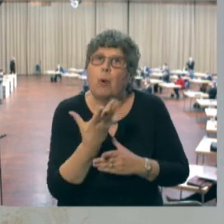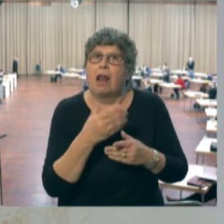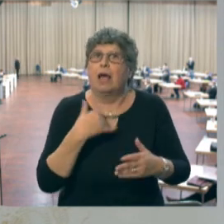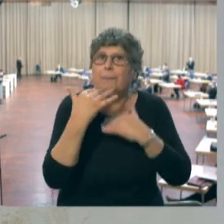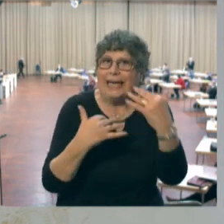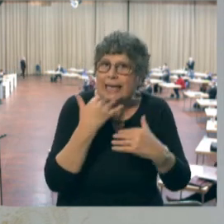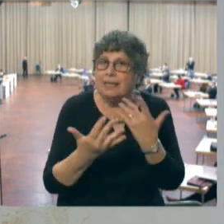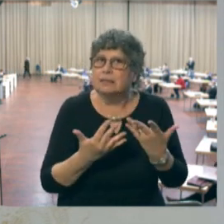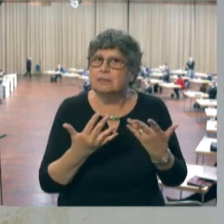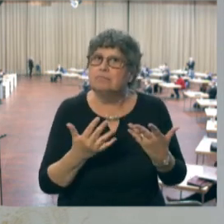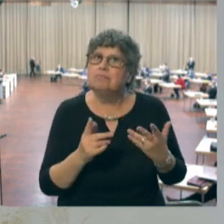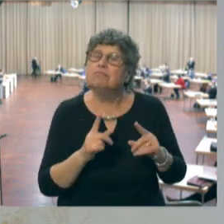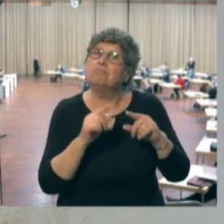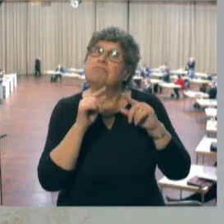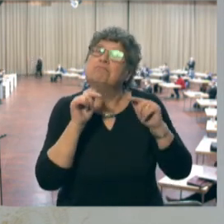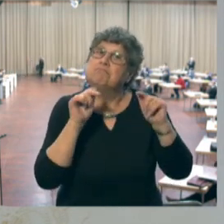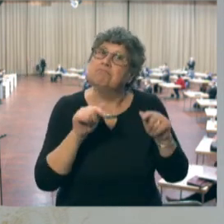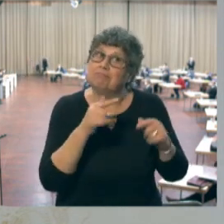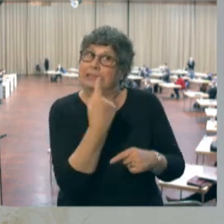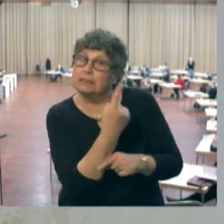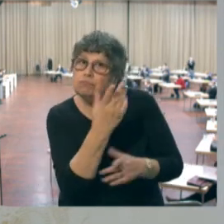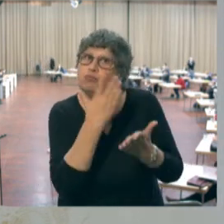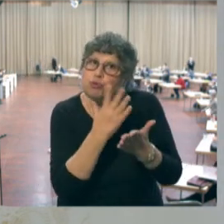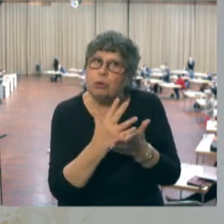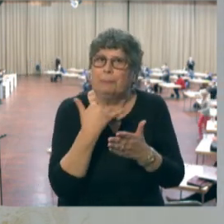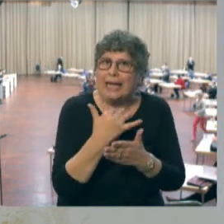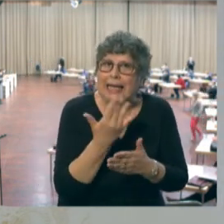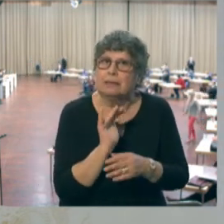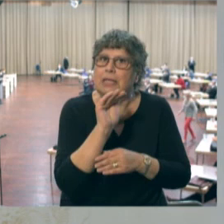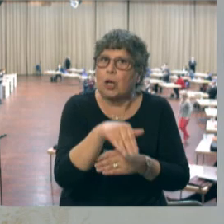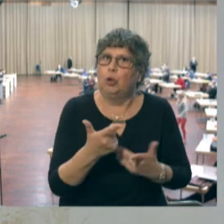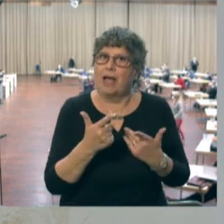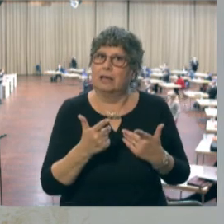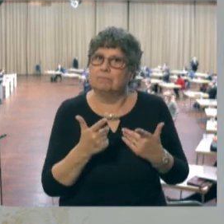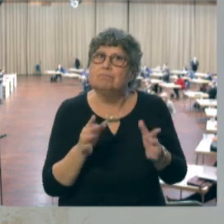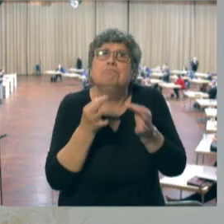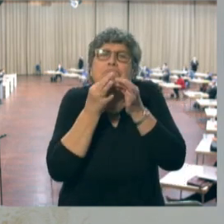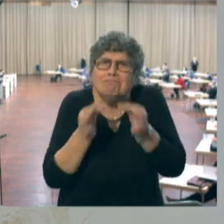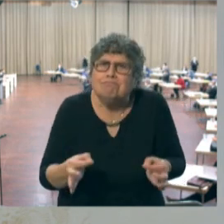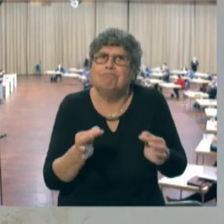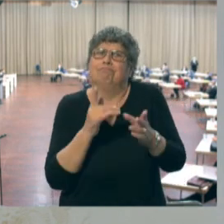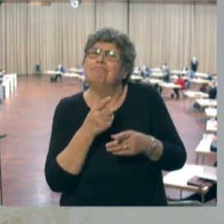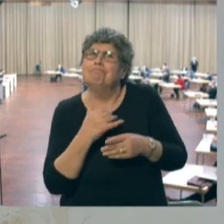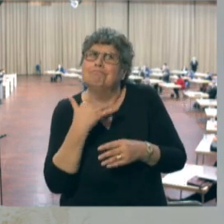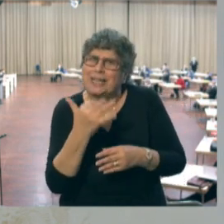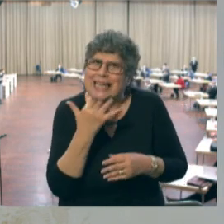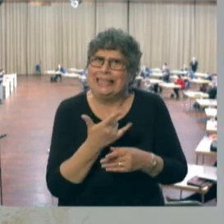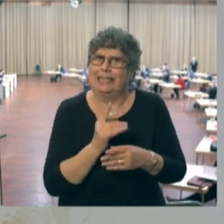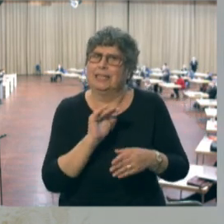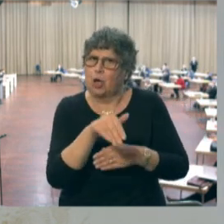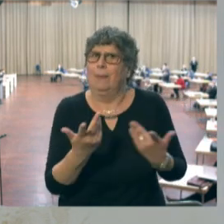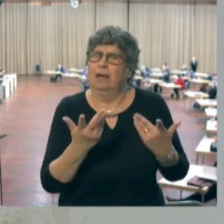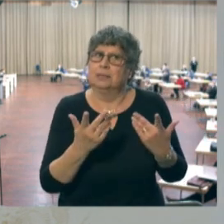aufklärende Sendung gemacht hat, auch aufklärerisch, Frau Minister, eine aufklärende Sendung gemacht hat,